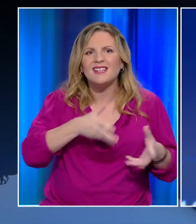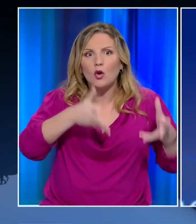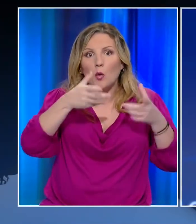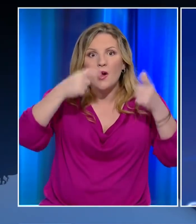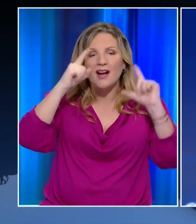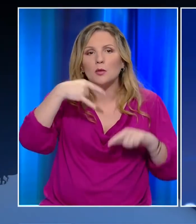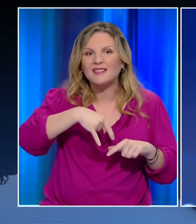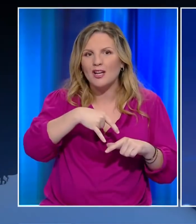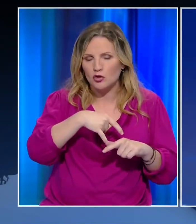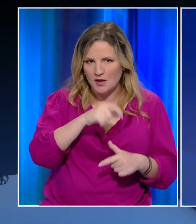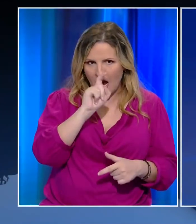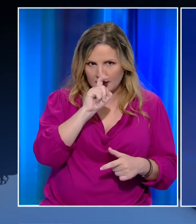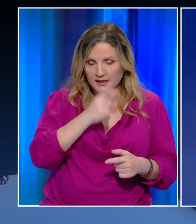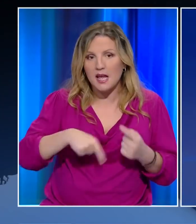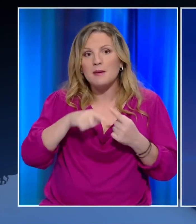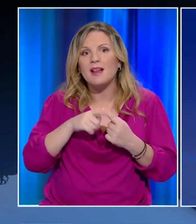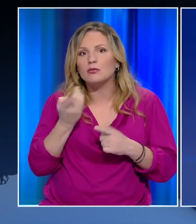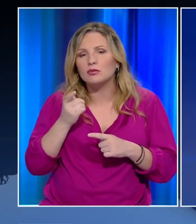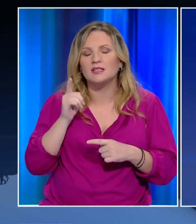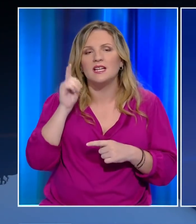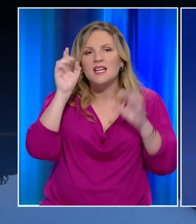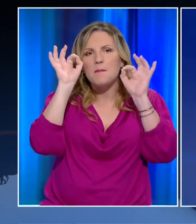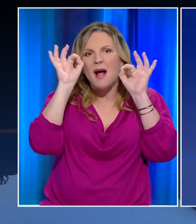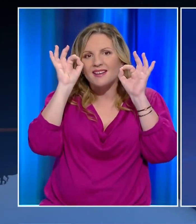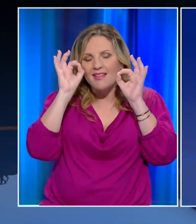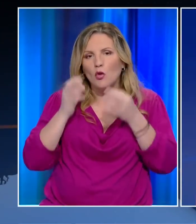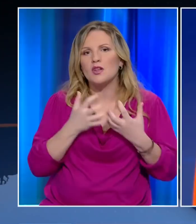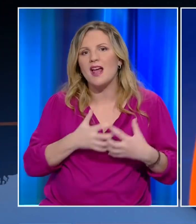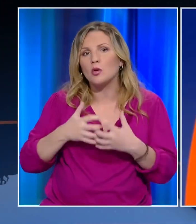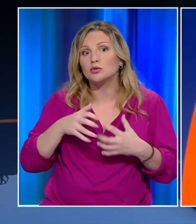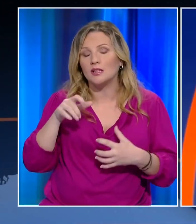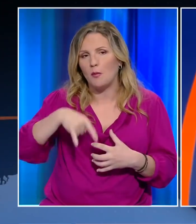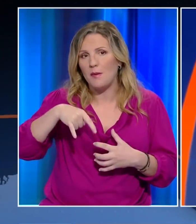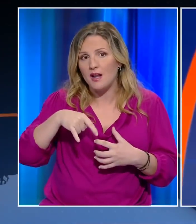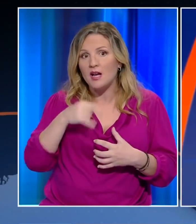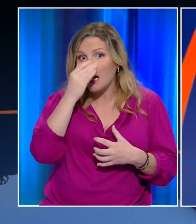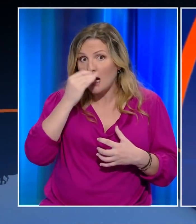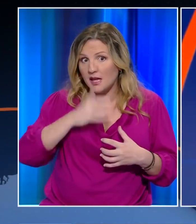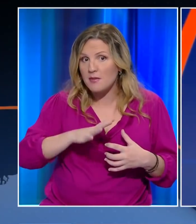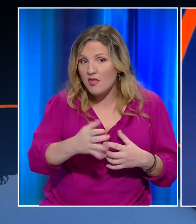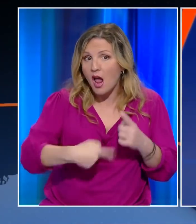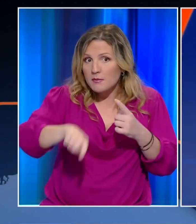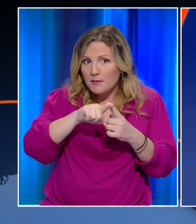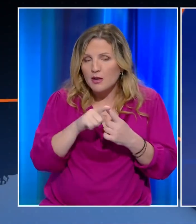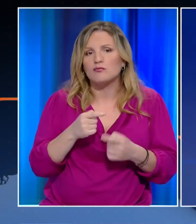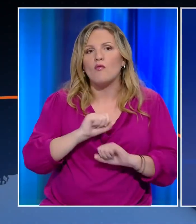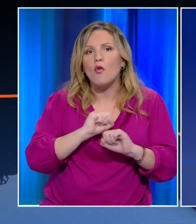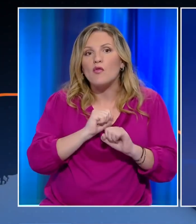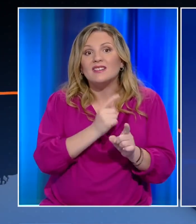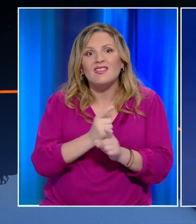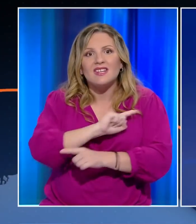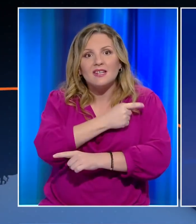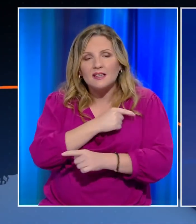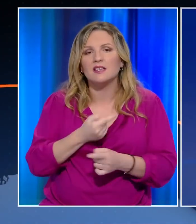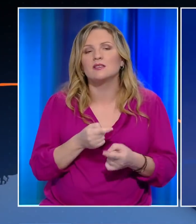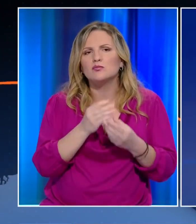αλλά και τα κρούσματα στο εργοστάσιο στην Πέλα. Η εποχική γρήπη είναι πρώτων πυλών και οι ειδικοί φοβούνται ότι το εθνικό σύστημα υγείας